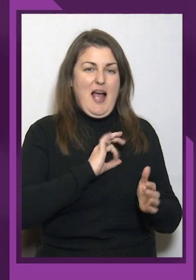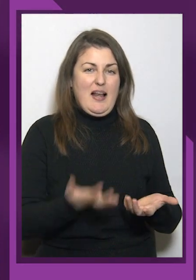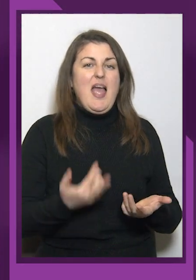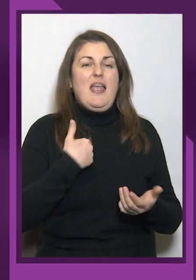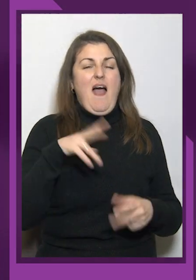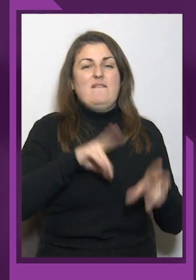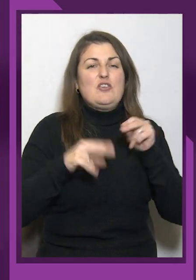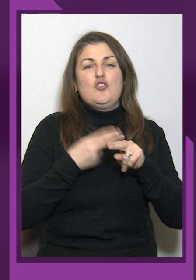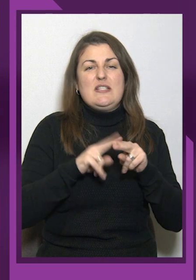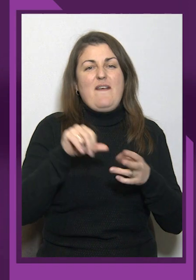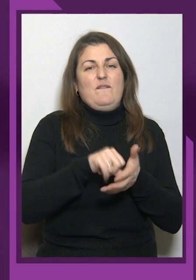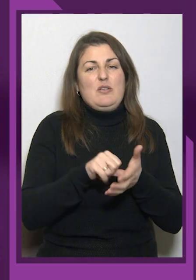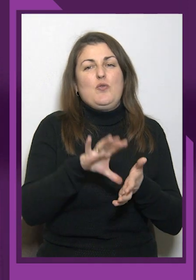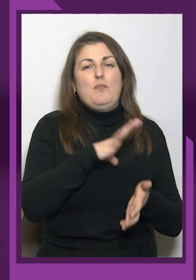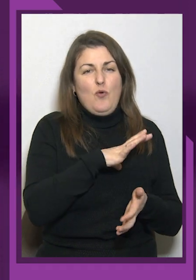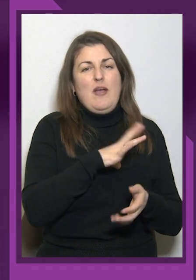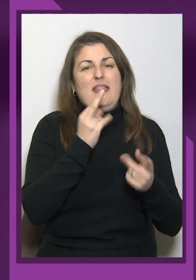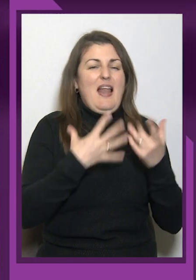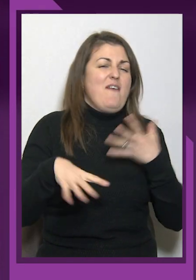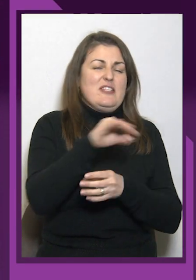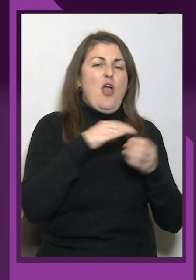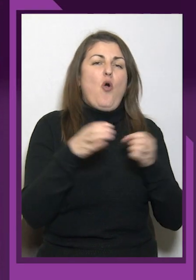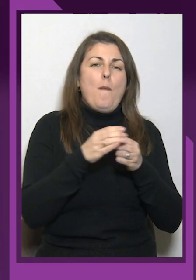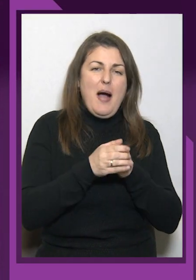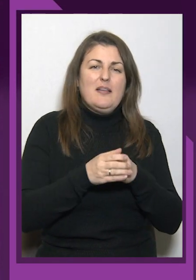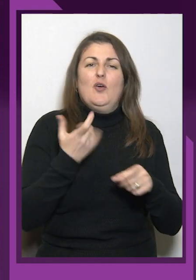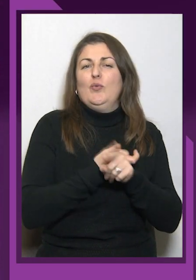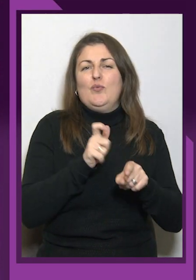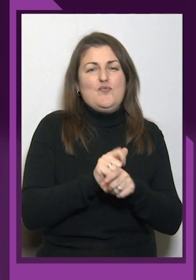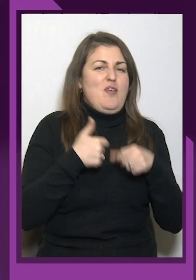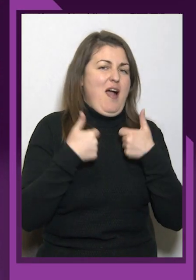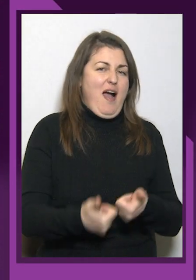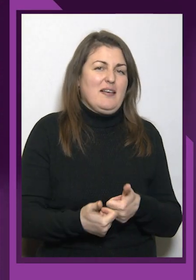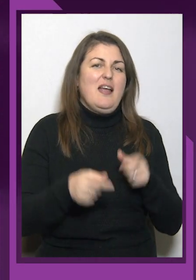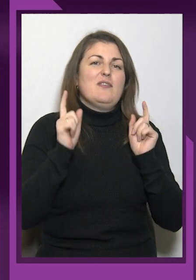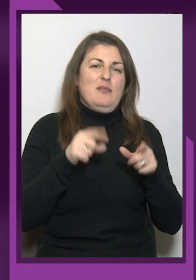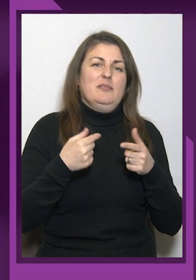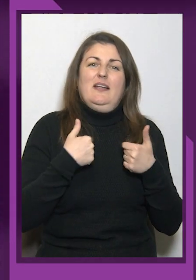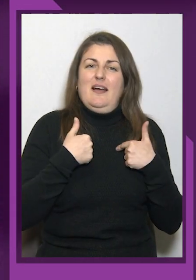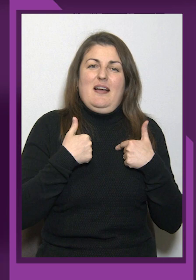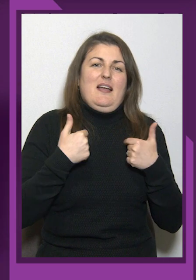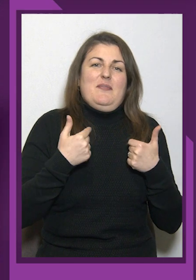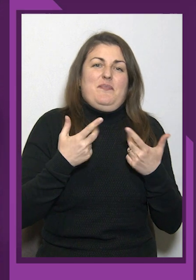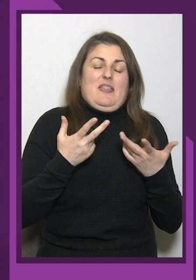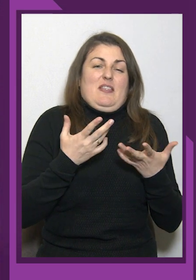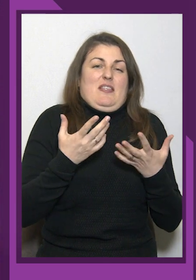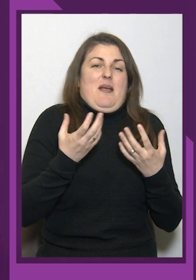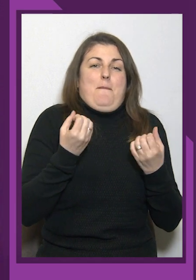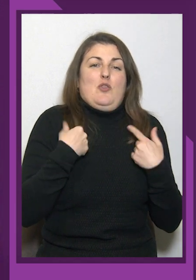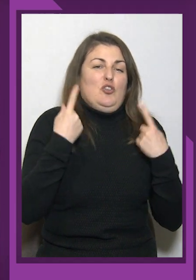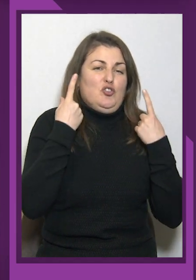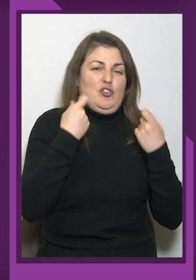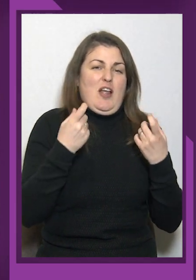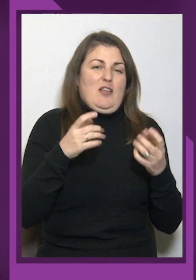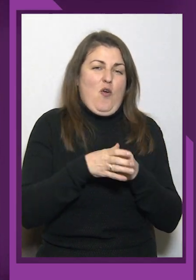Я вважаю, що цей виступ був для всієї команди дуже гарний. Вона шикарна команда.